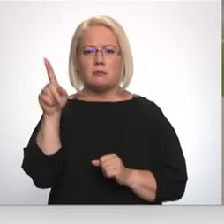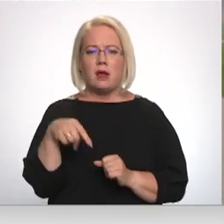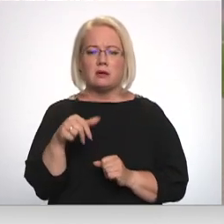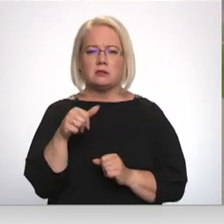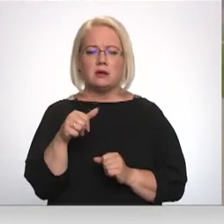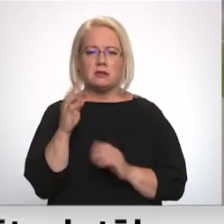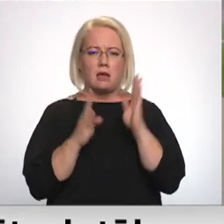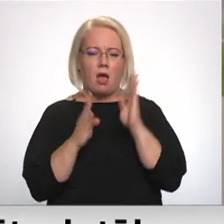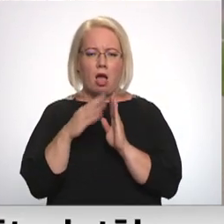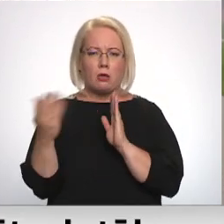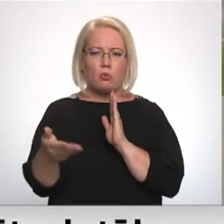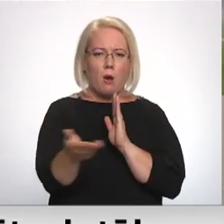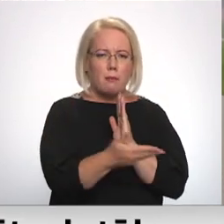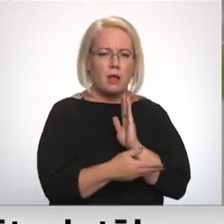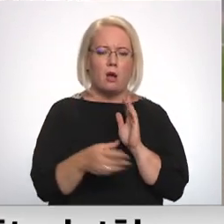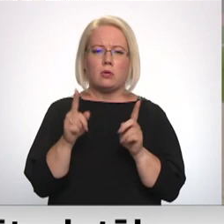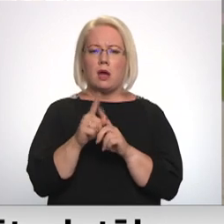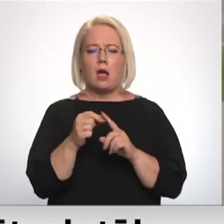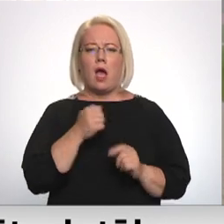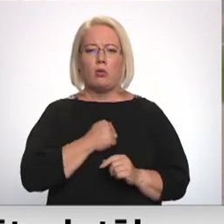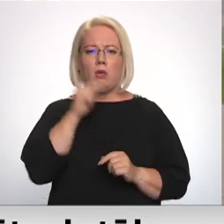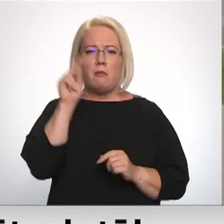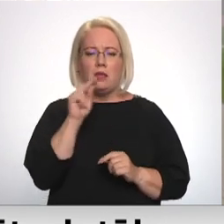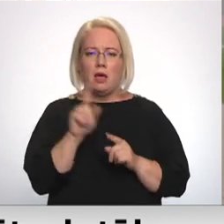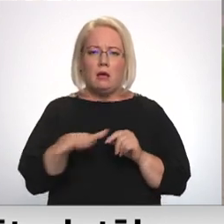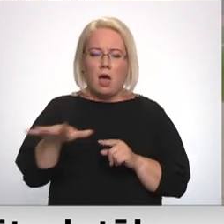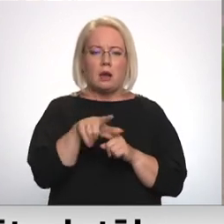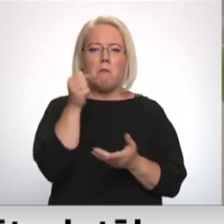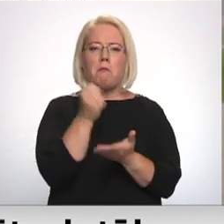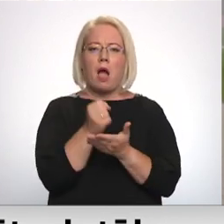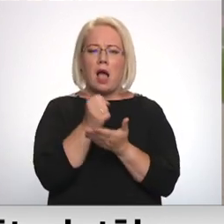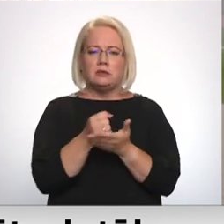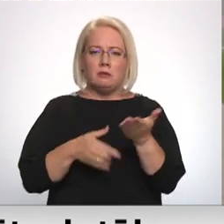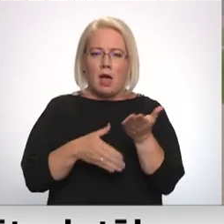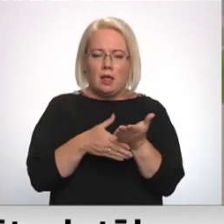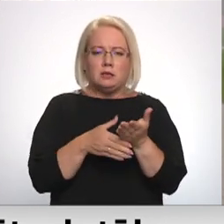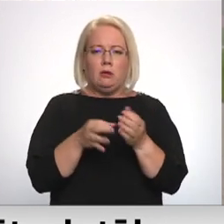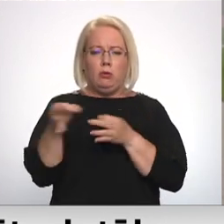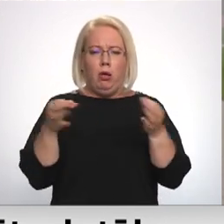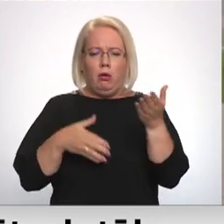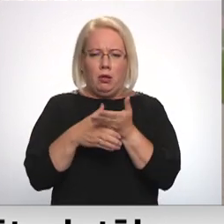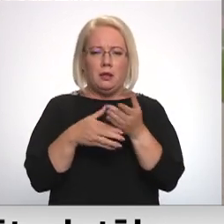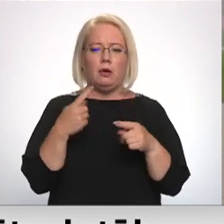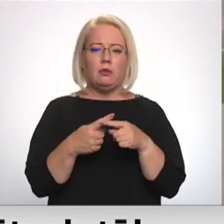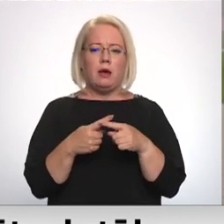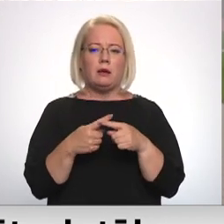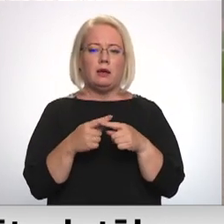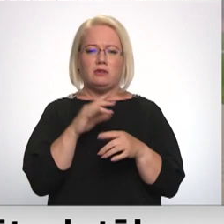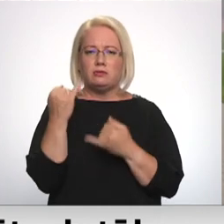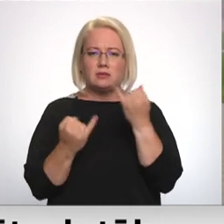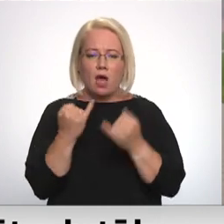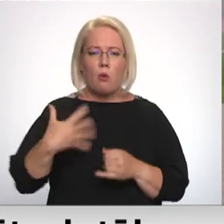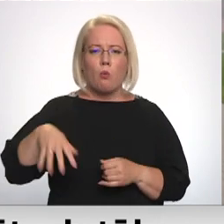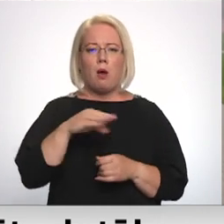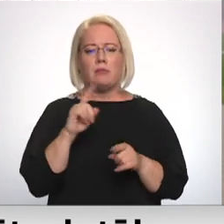nūpļaut, tikai mums aglēvnes baziliku, bet arī pogos paliecis un nūvots mūsu aglēvnu sakūpu. Tas